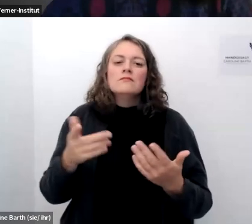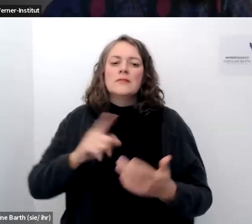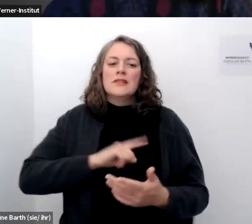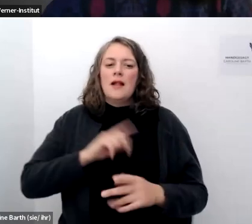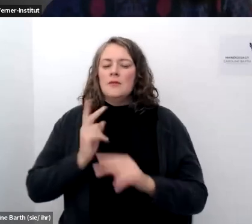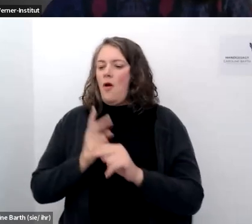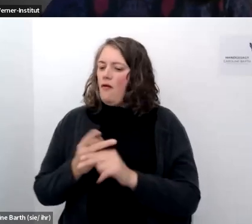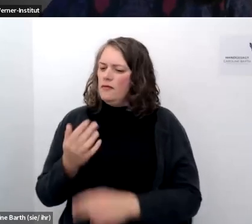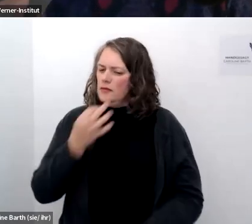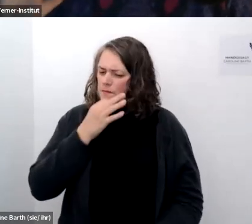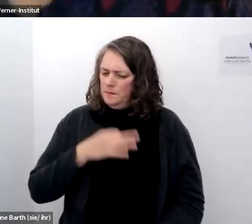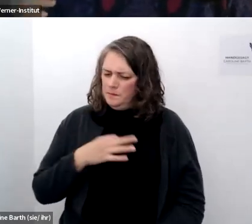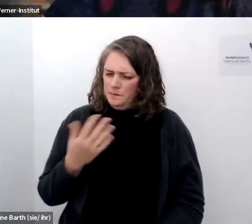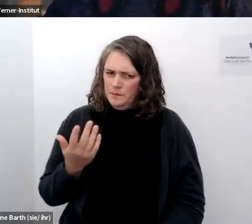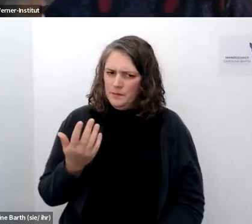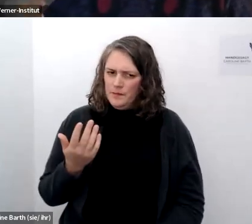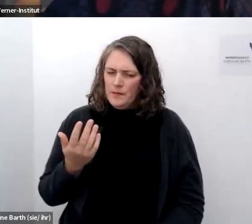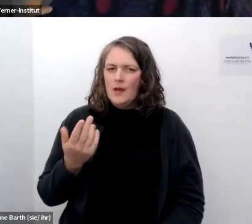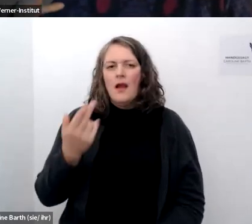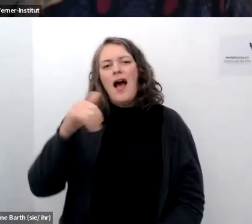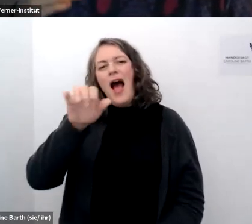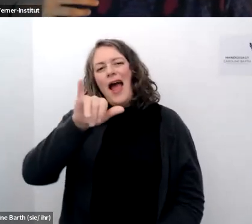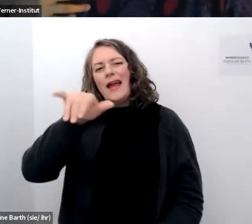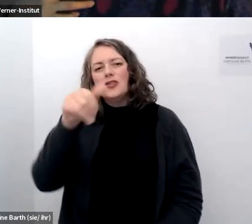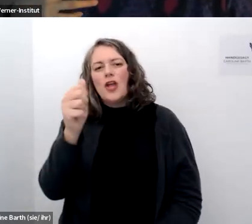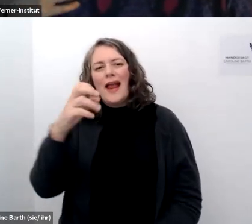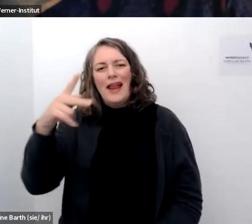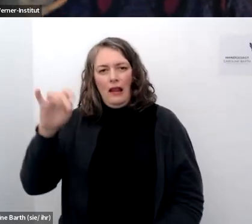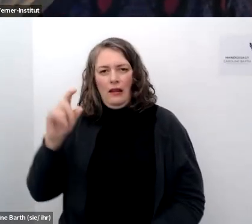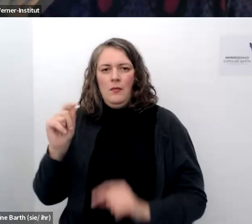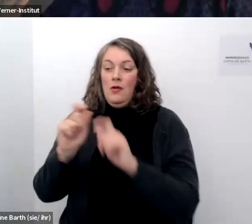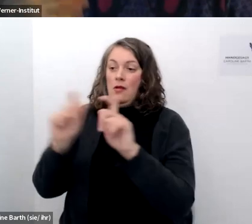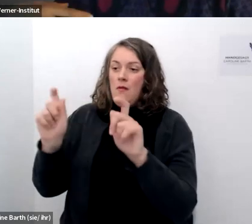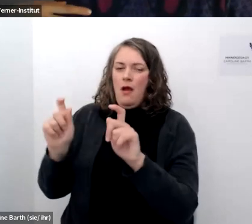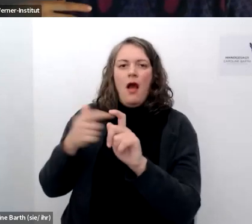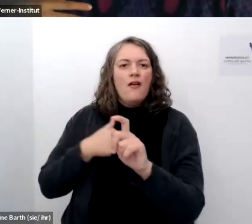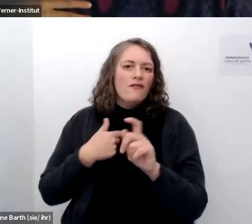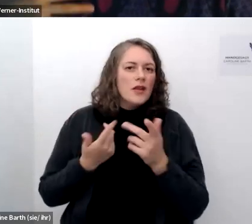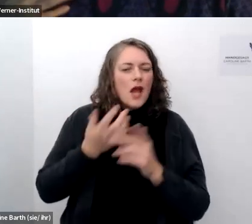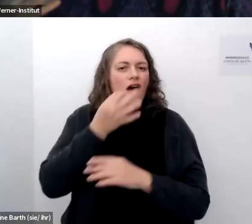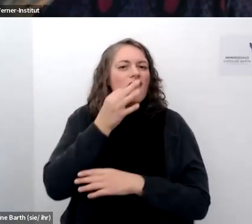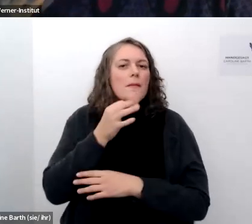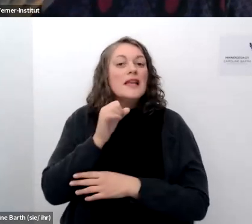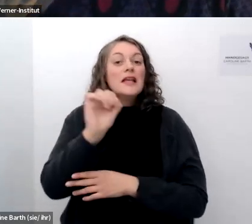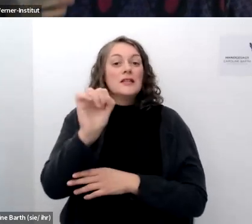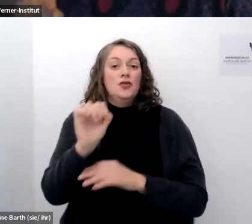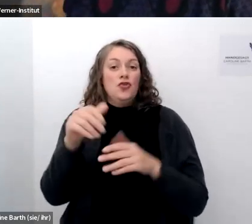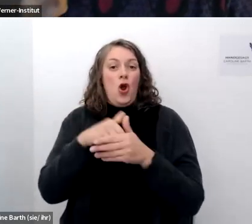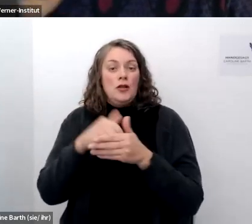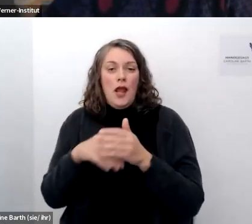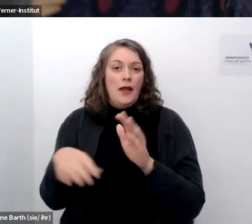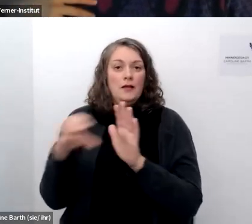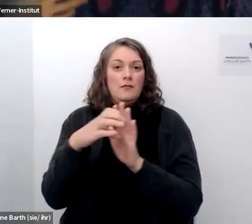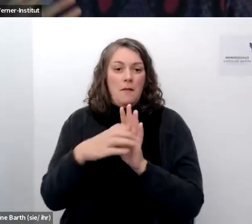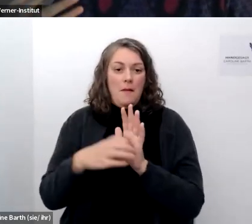mich öfter gefragt ob quasi ne dieses hijacking also in dem sinne von wir posten feministischen content und nutzen dann die